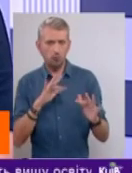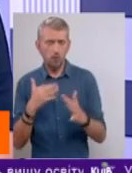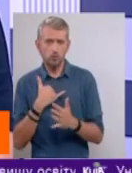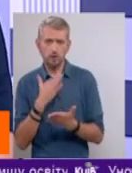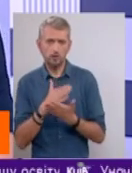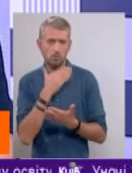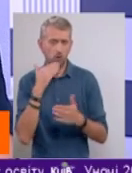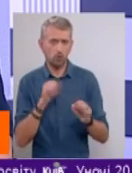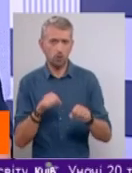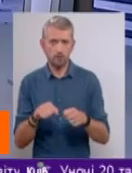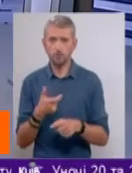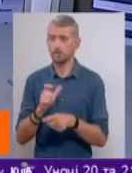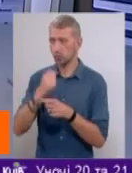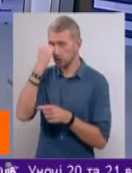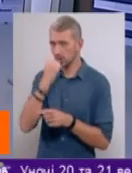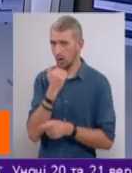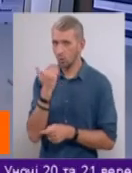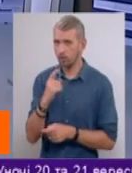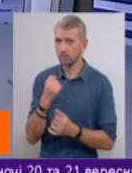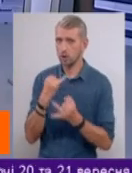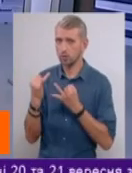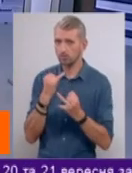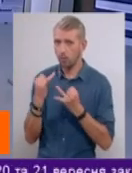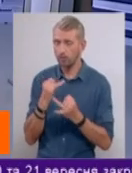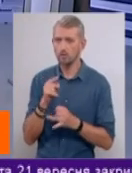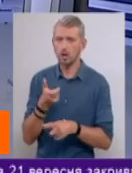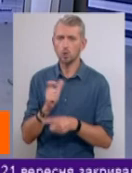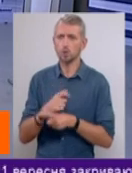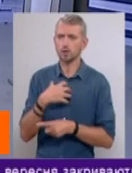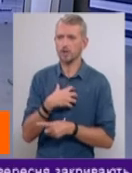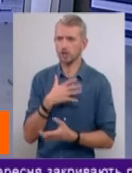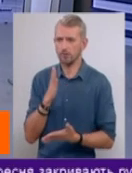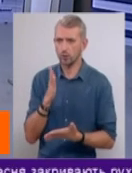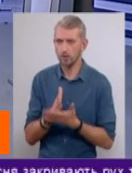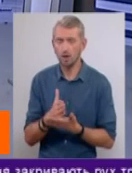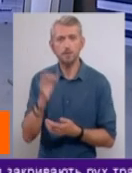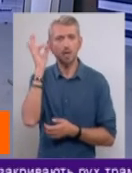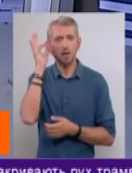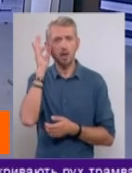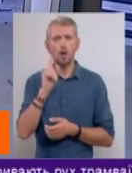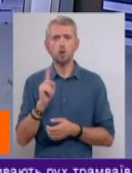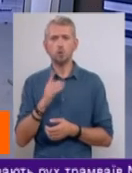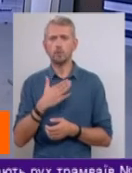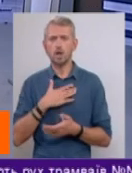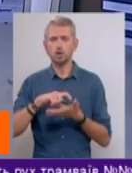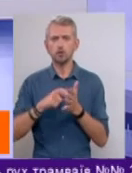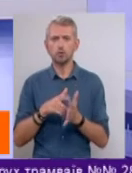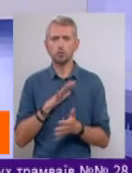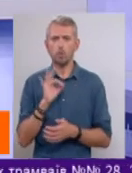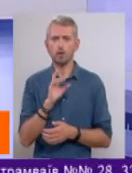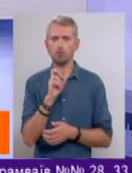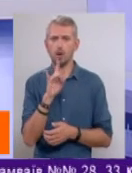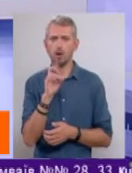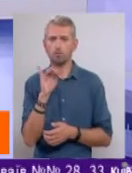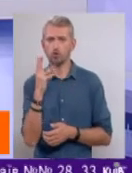багато можливостей. Дуже дякую за цю розмову, вона дуже важлива є. Я нагадаю, що в нашій студії був Олександр